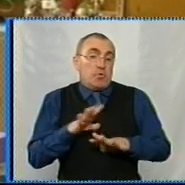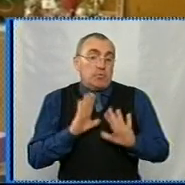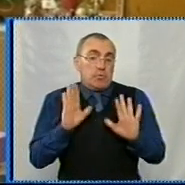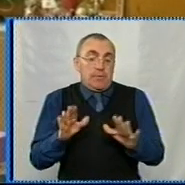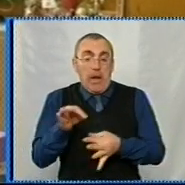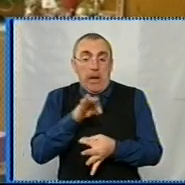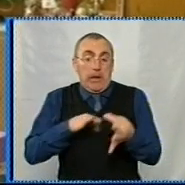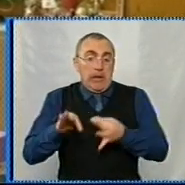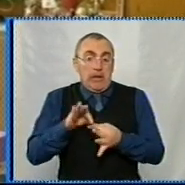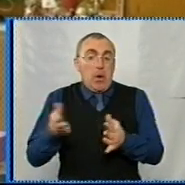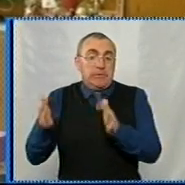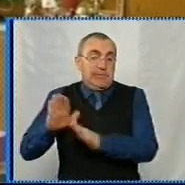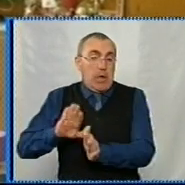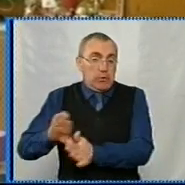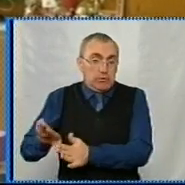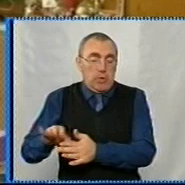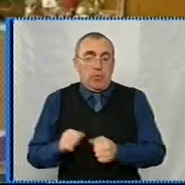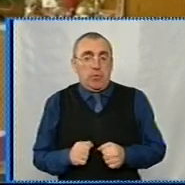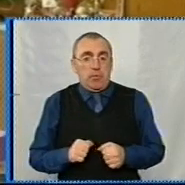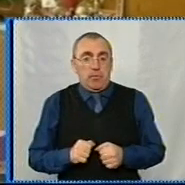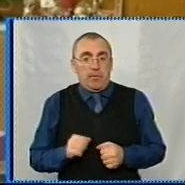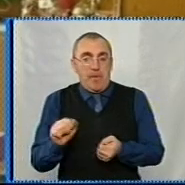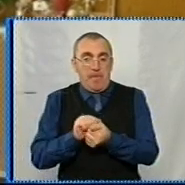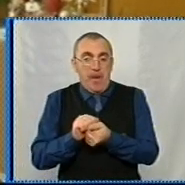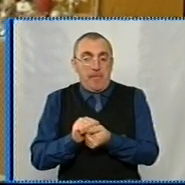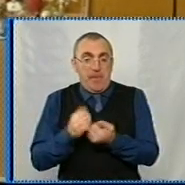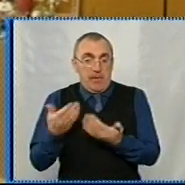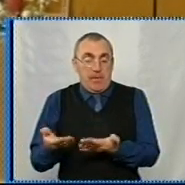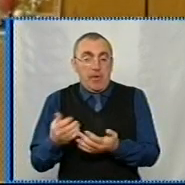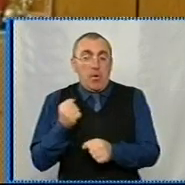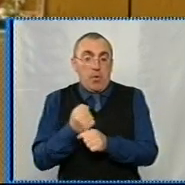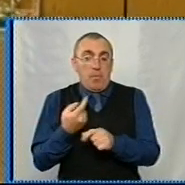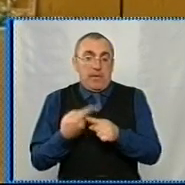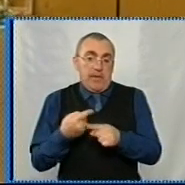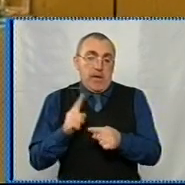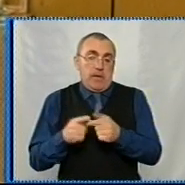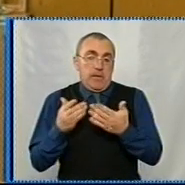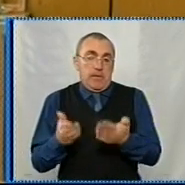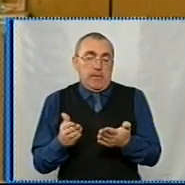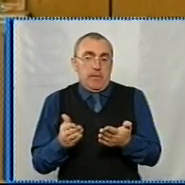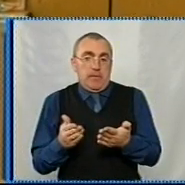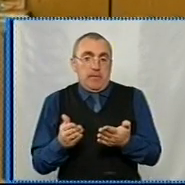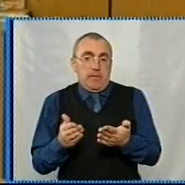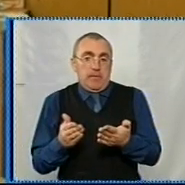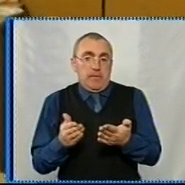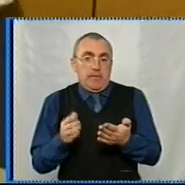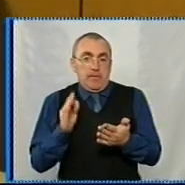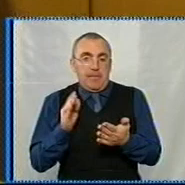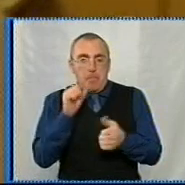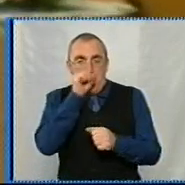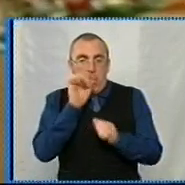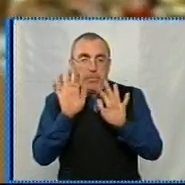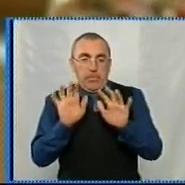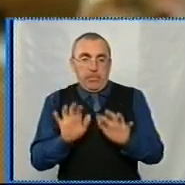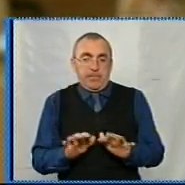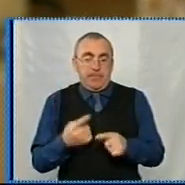надлишок залишаю на папері. І роблю таку паморозь, можливо,